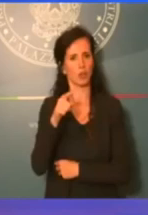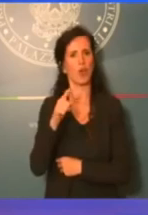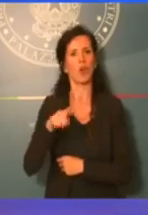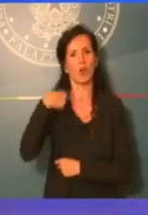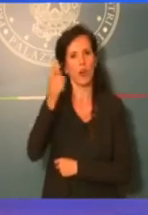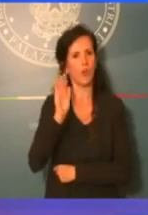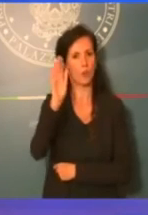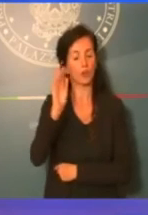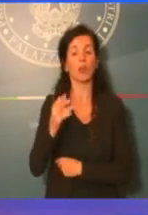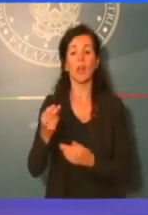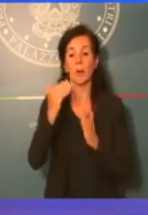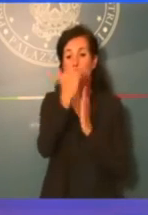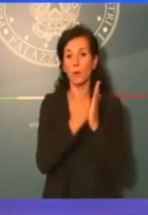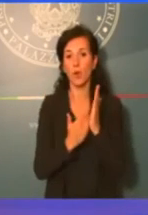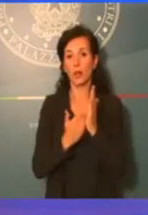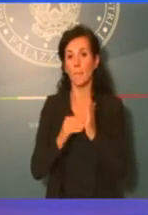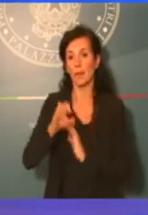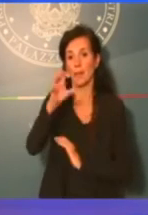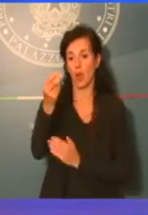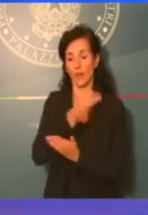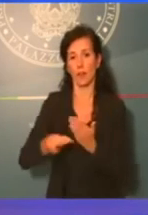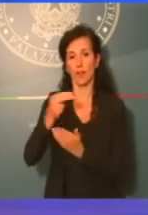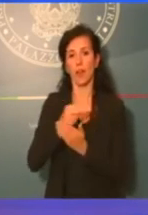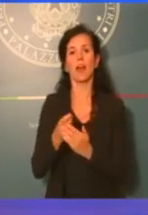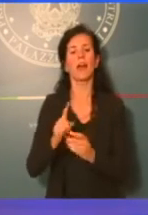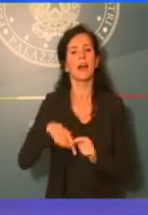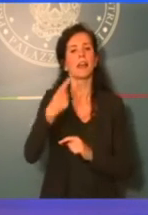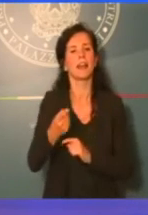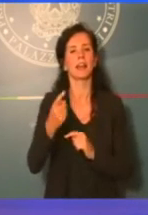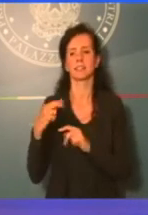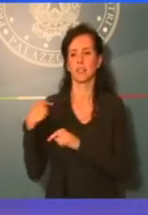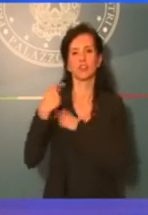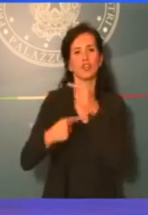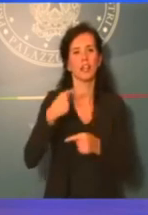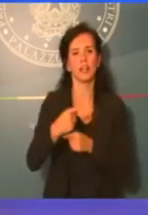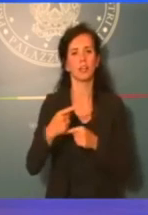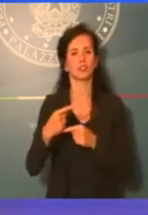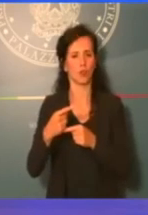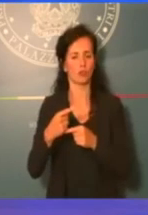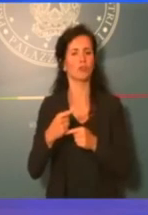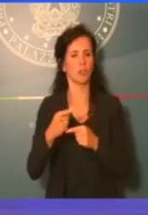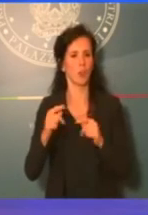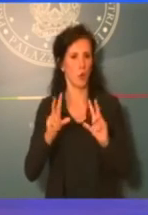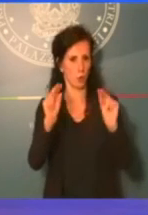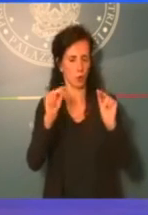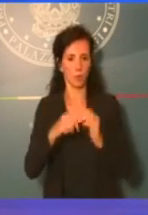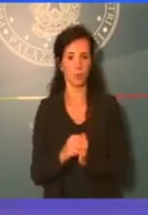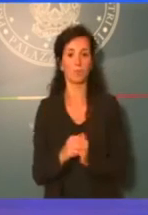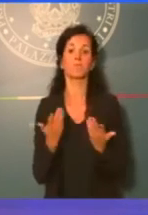sul recovery fund, quindi Next Generation EU. Parleremo di MES, parleremo di tutti